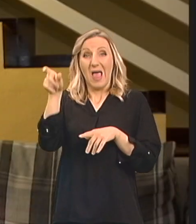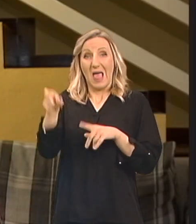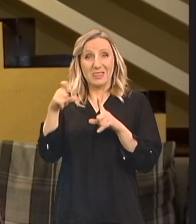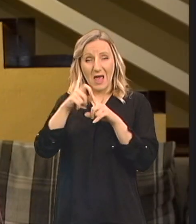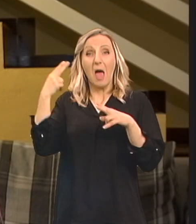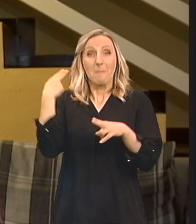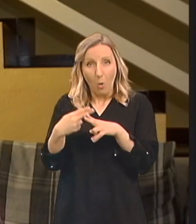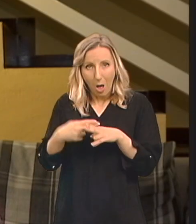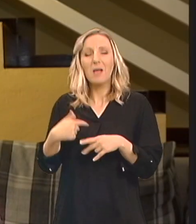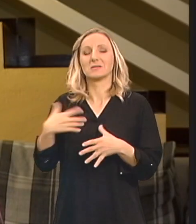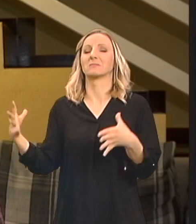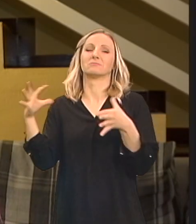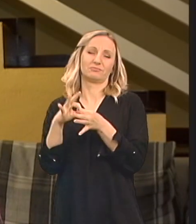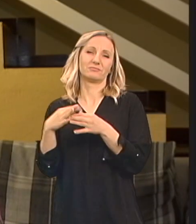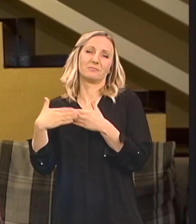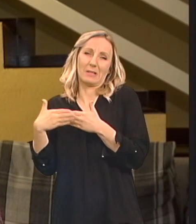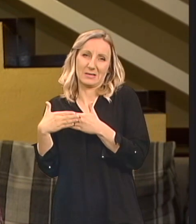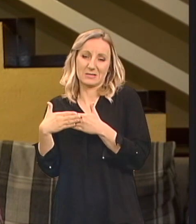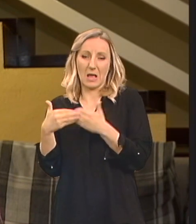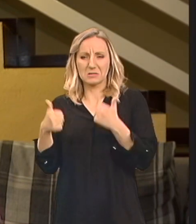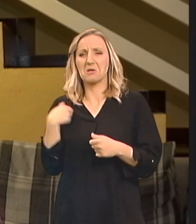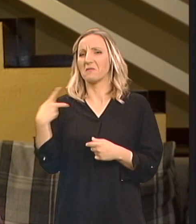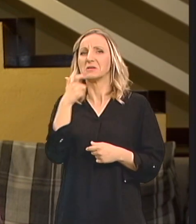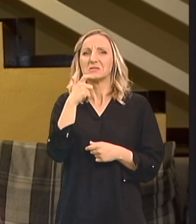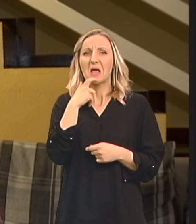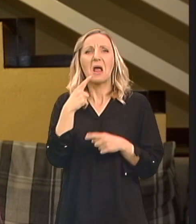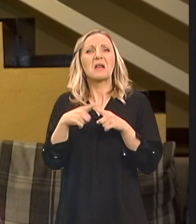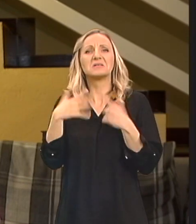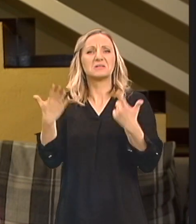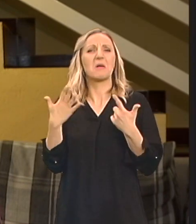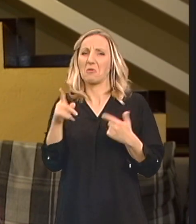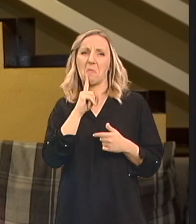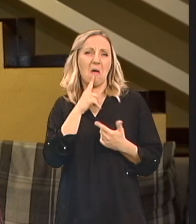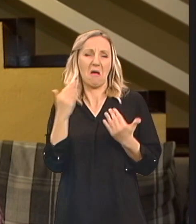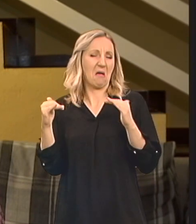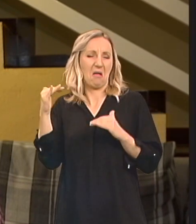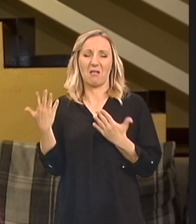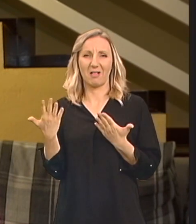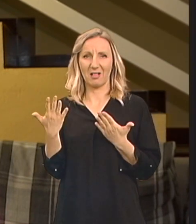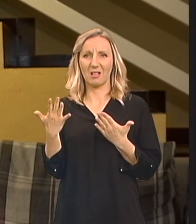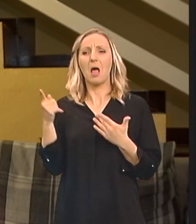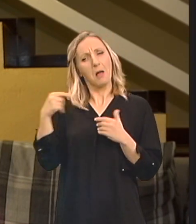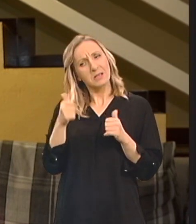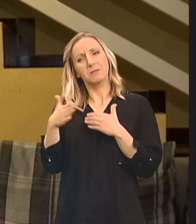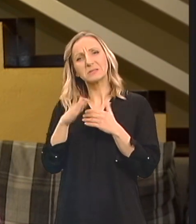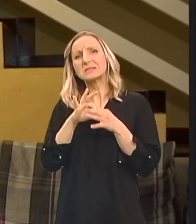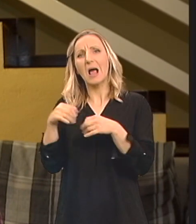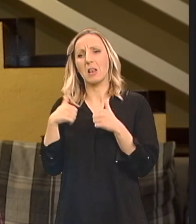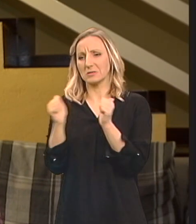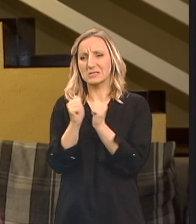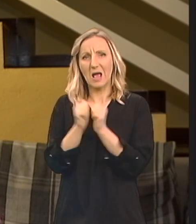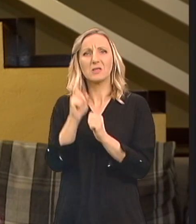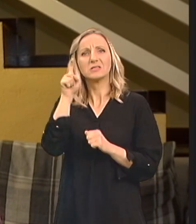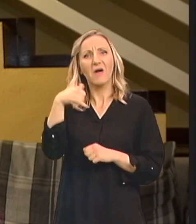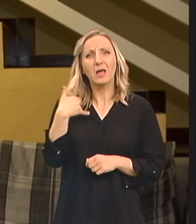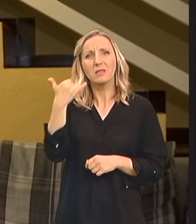sad su već tu neke godine kada je ta razlika mala Tako da ja smo bliske i stalno smo zajedno I provodimo vrijeme zajedno i čujemo se